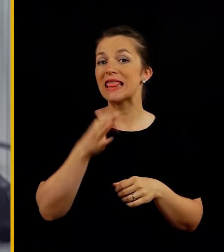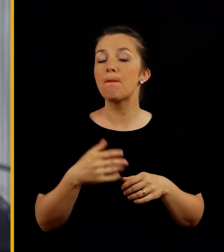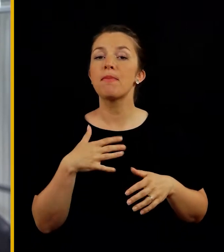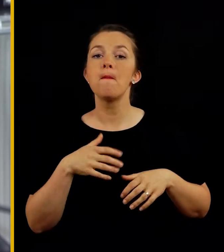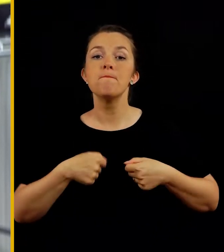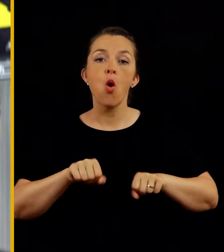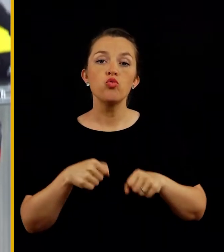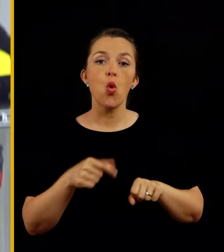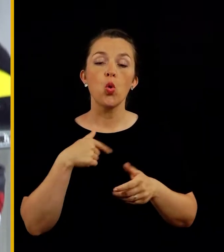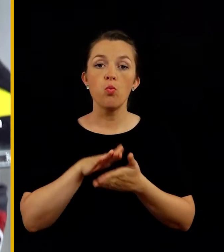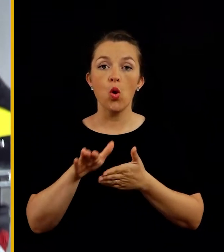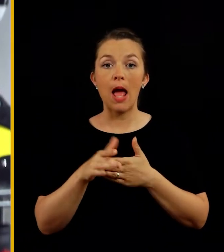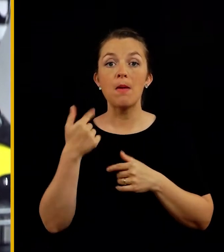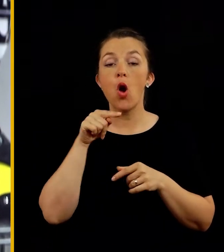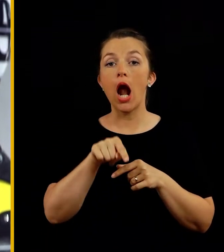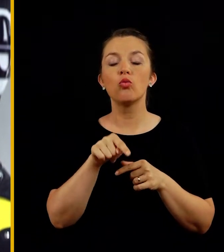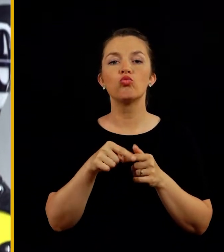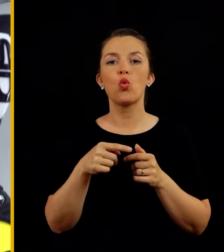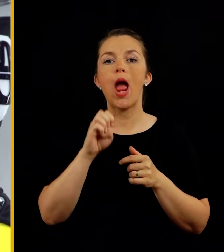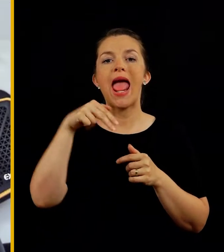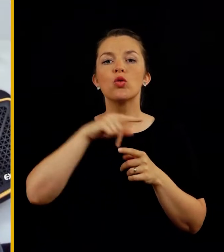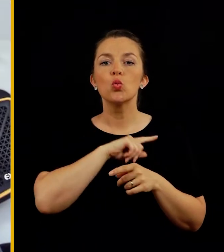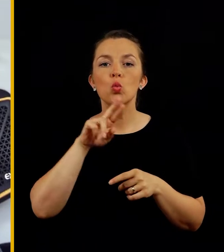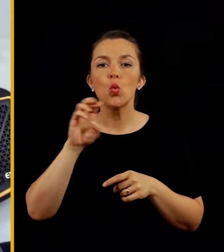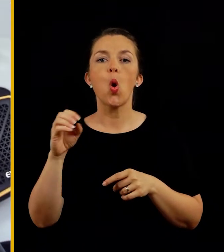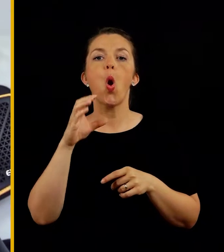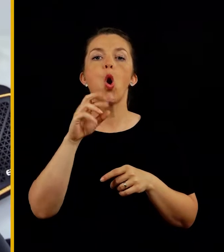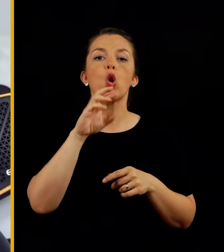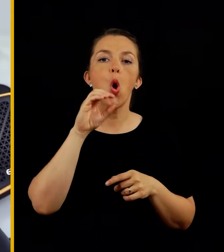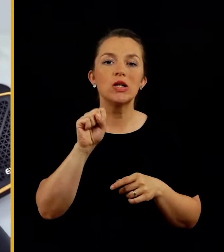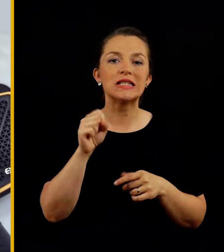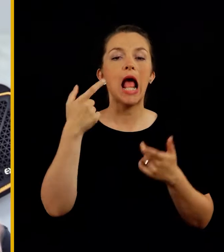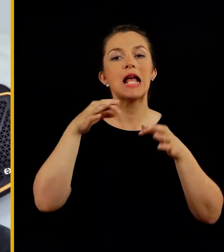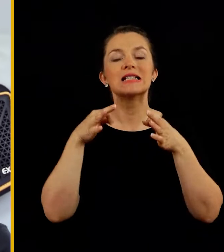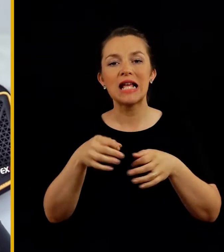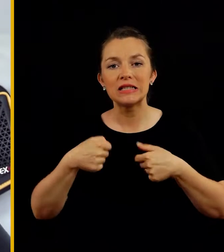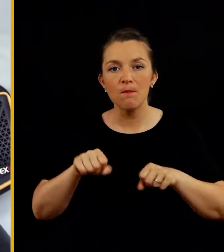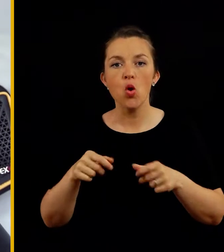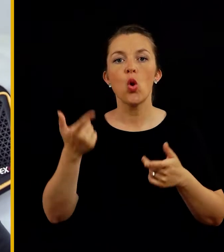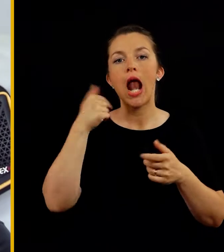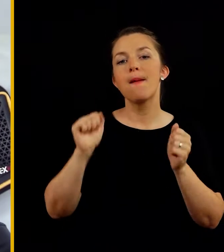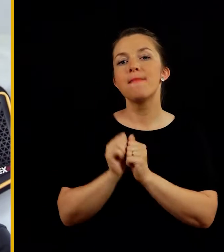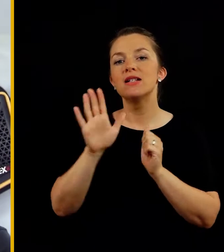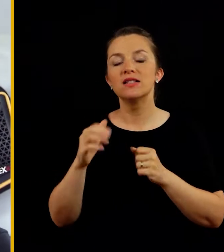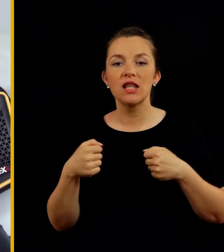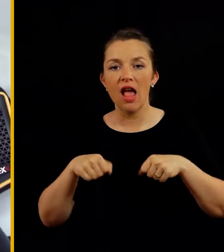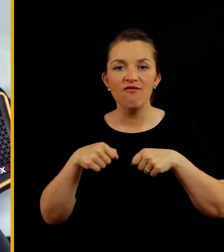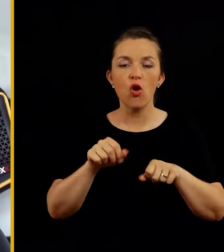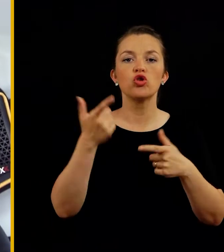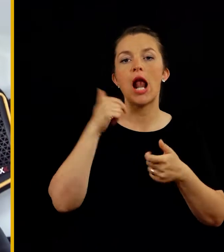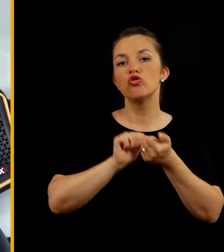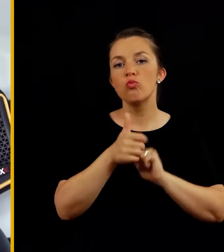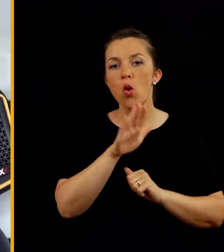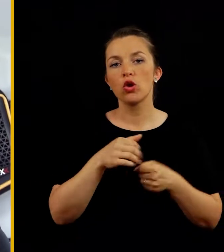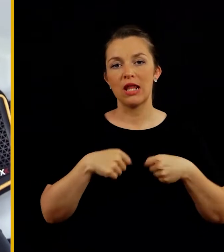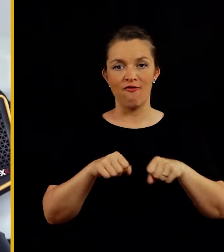tip motorja, ki ga uporabljamo, a gre to za enduro, cross motore, gre to za cestne motorje, gre za mestno vožno